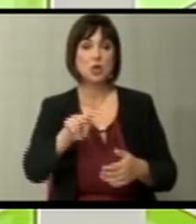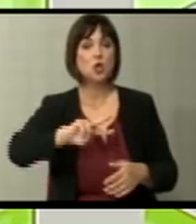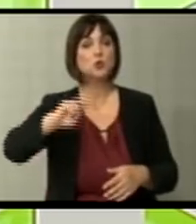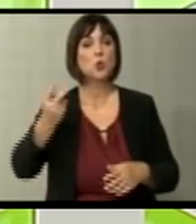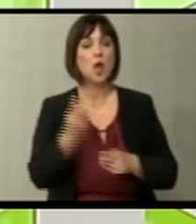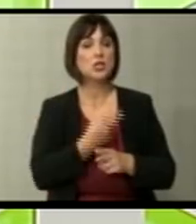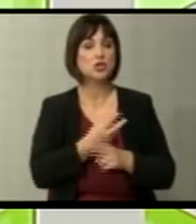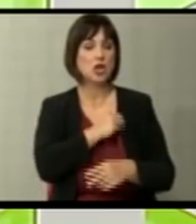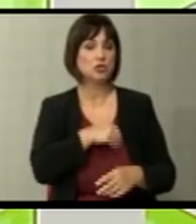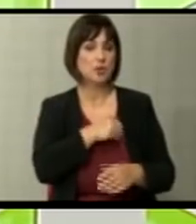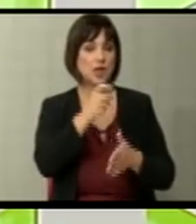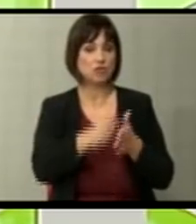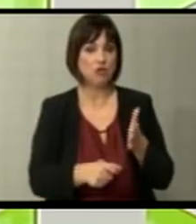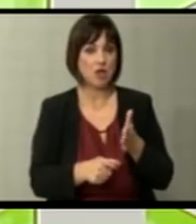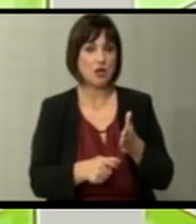друга држава,